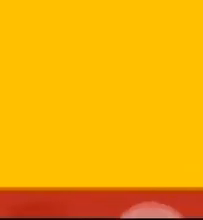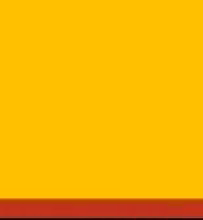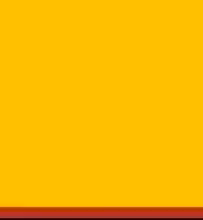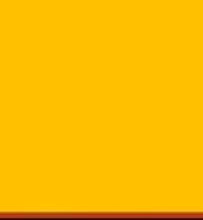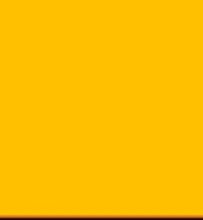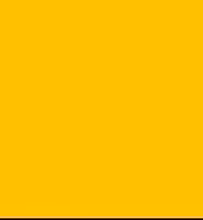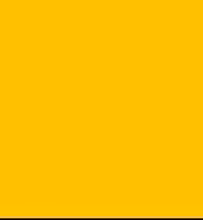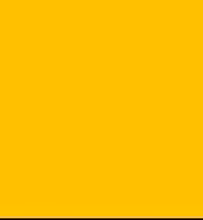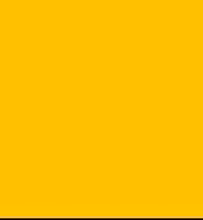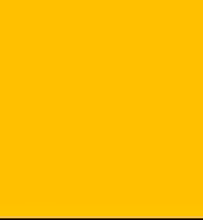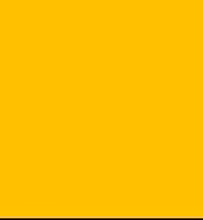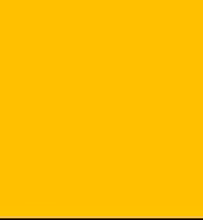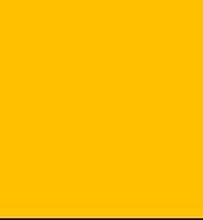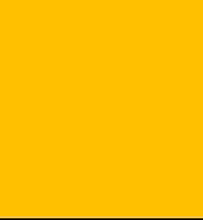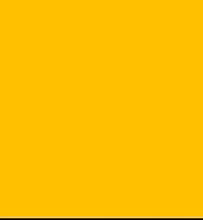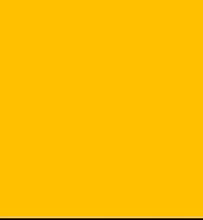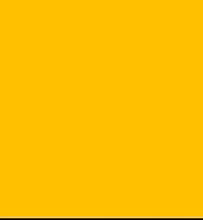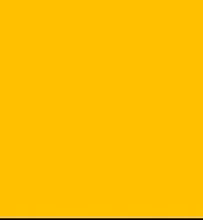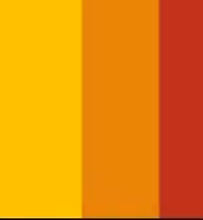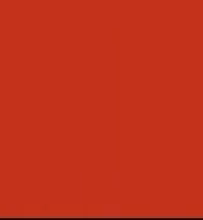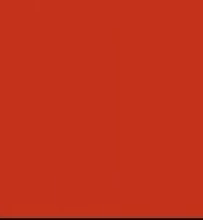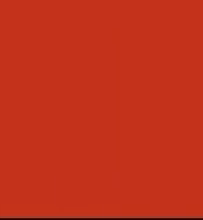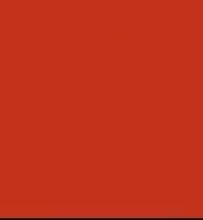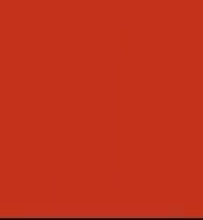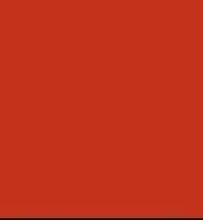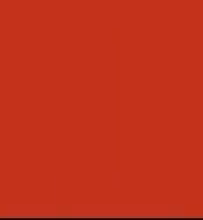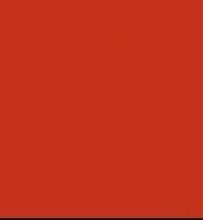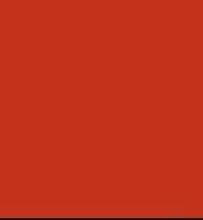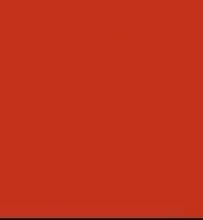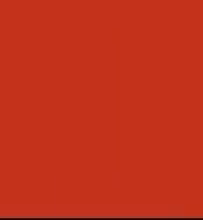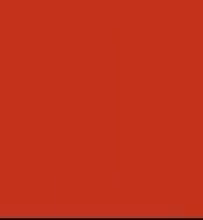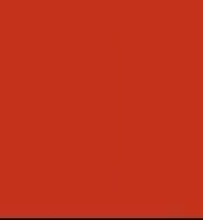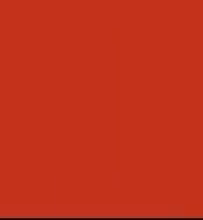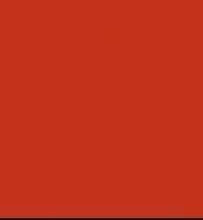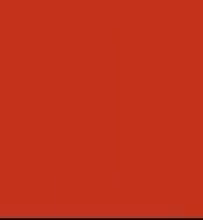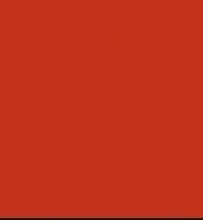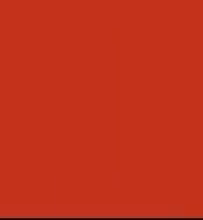Редактор О.Голубкин